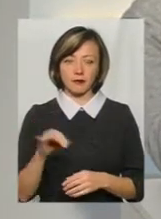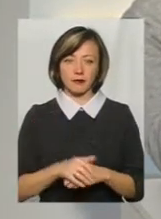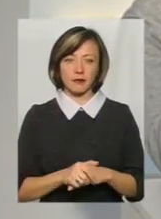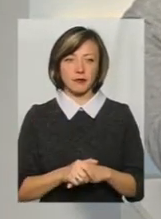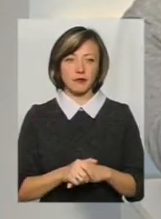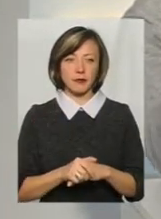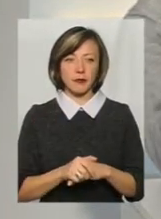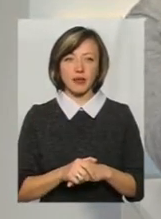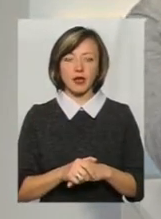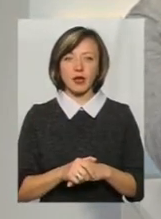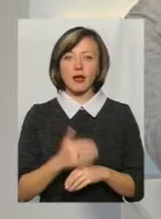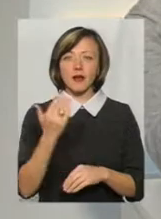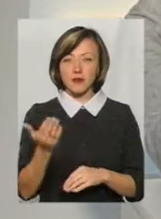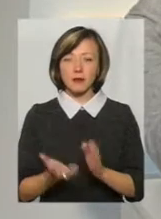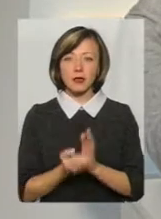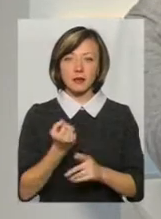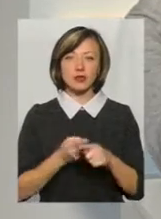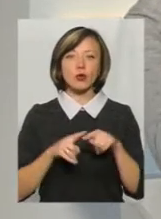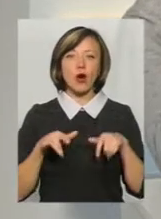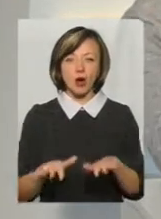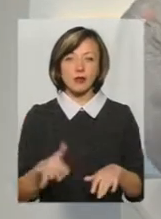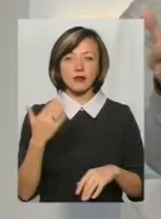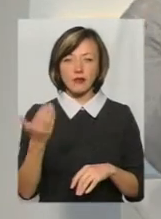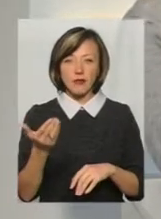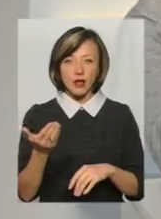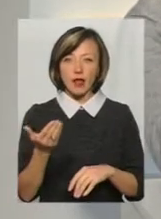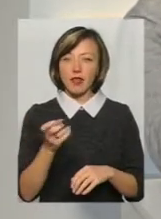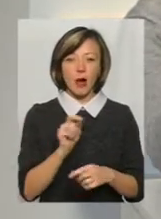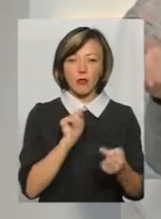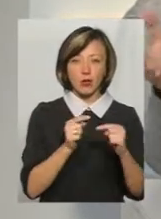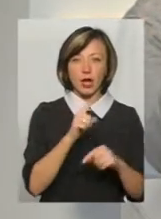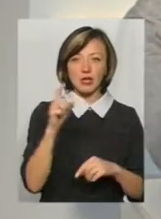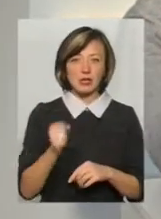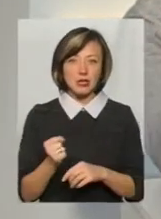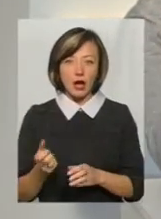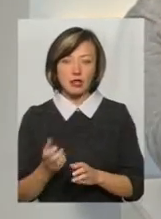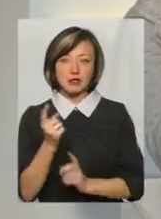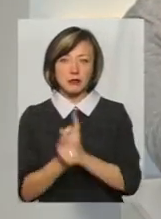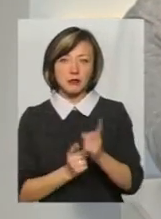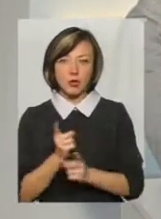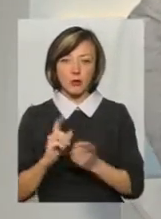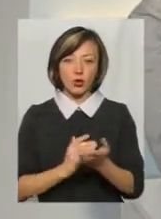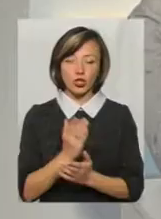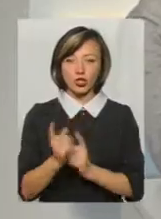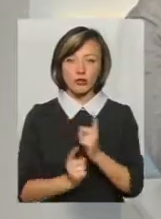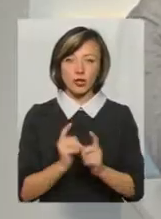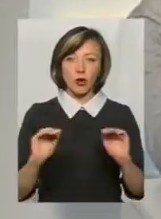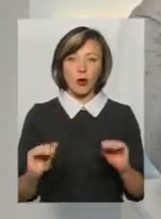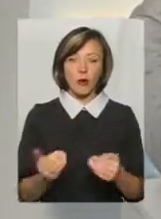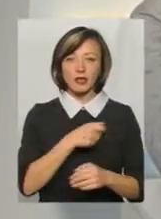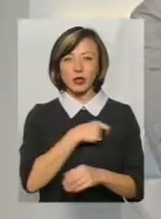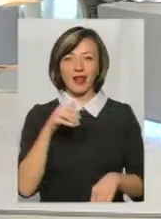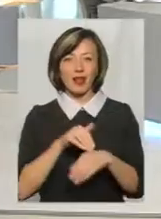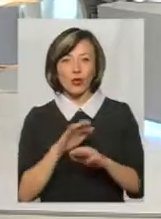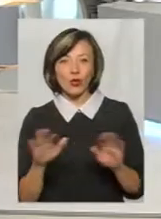що, все ж таки, ви підтримали цю акцію. Ви пішли, як кажете, не проти, а за, за зміни, політичні зміни, обмеження депутатської